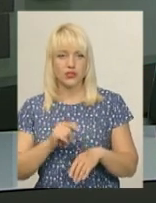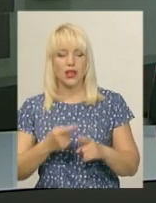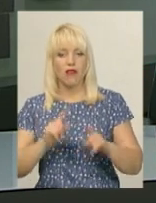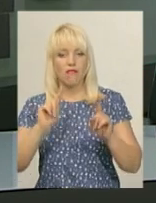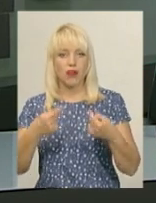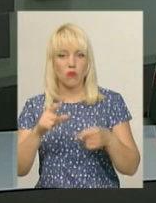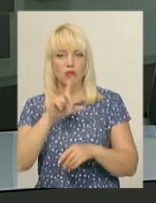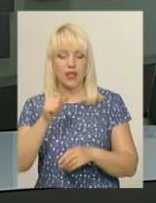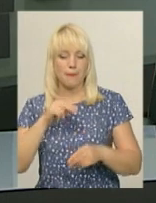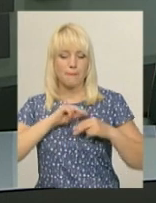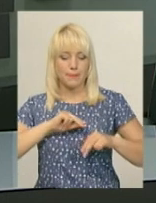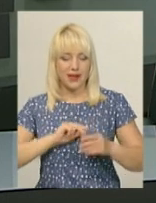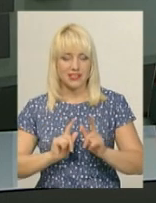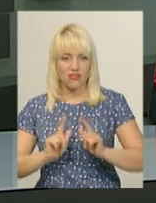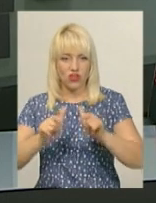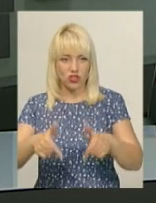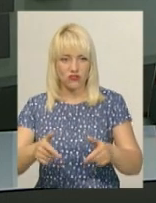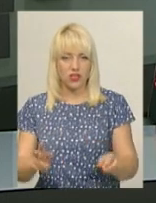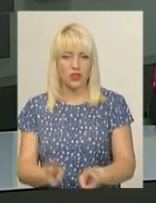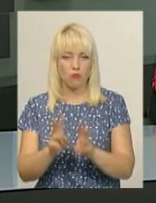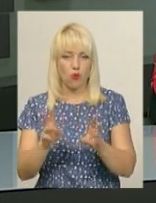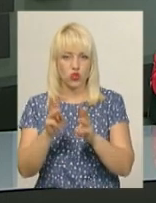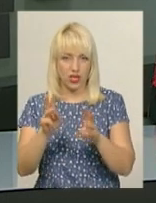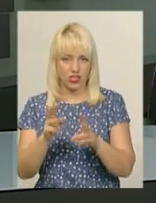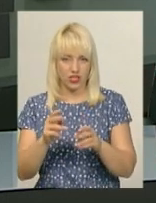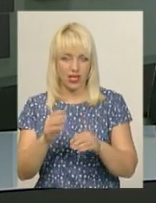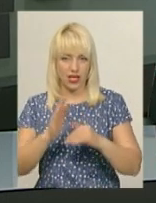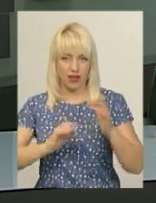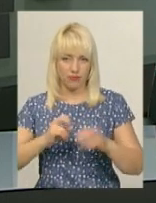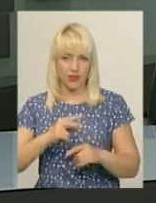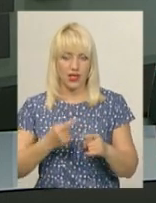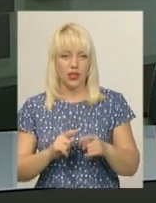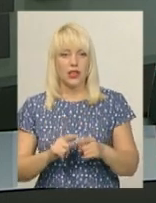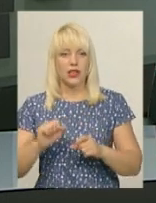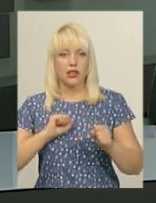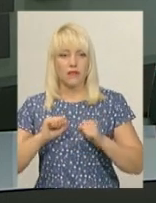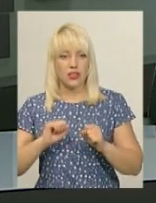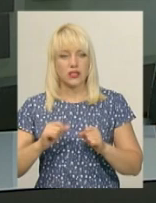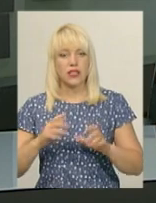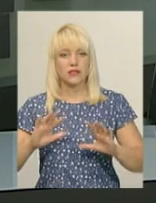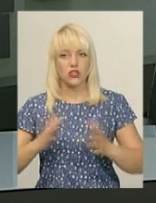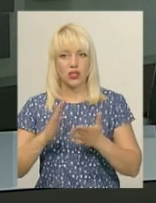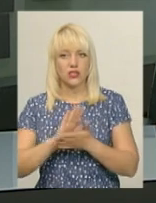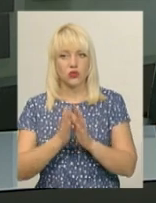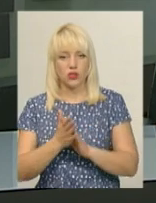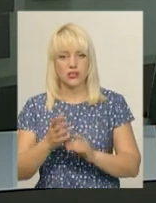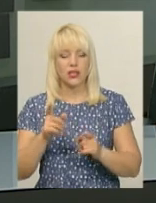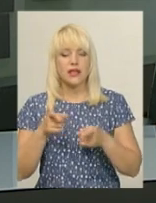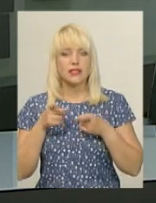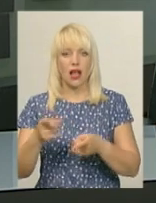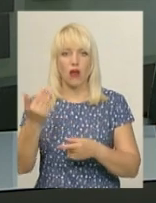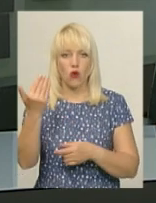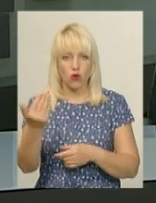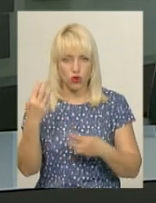вимагав за працевлаштування пожежника. Керівнику Шепетівського районного сектору Держслужби з незвичайних ситуацій загрожує до 10